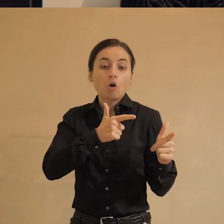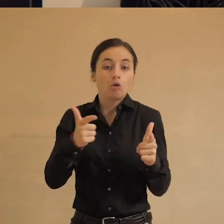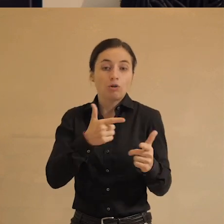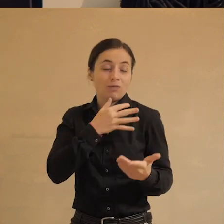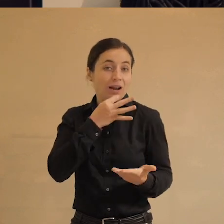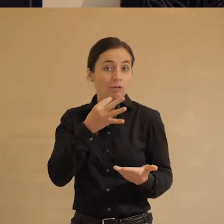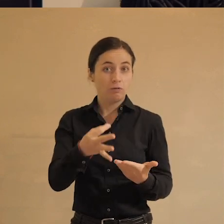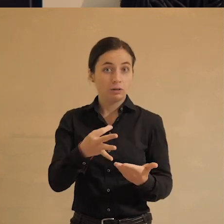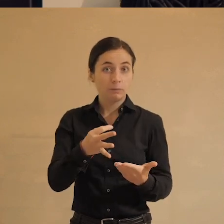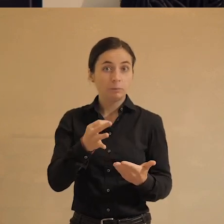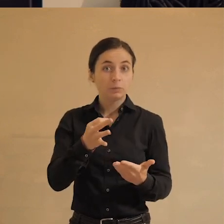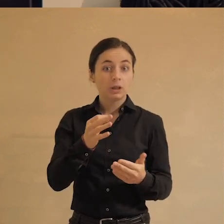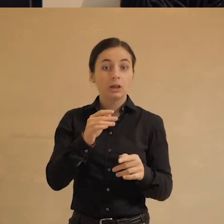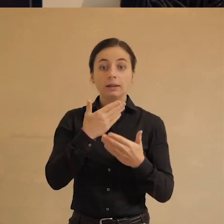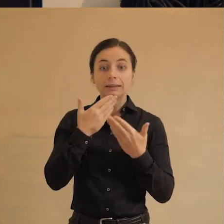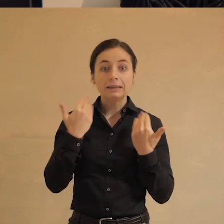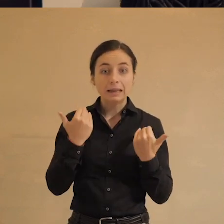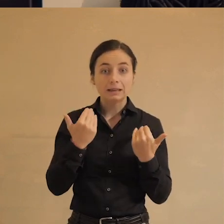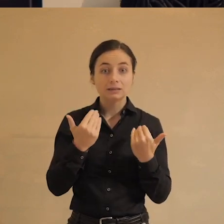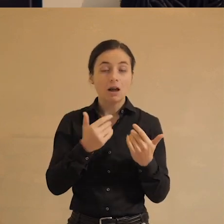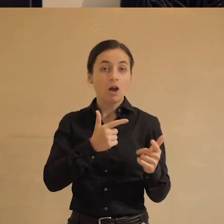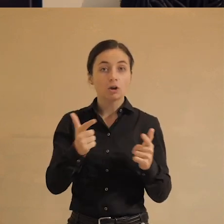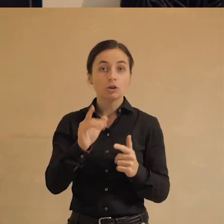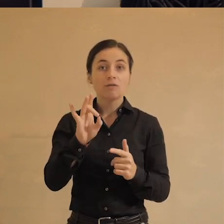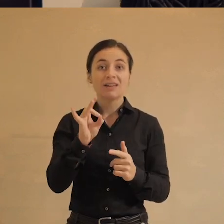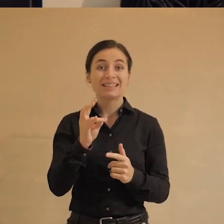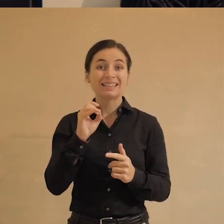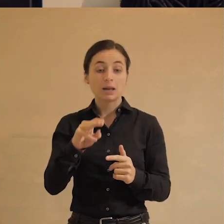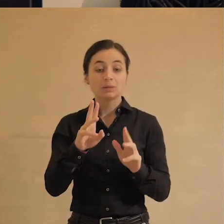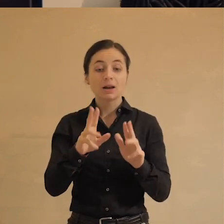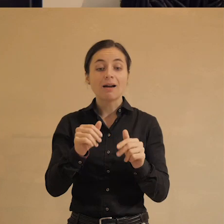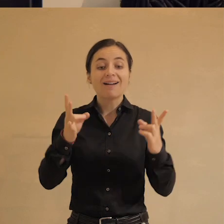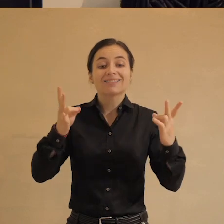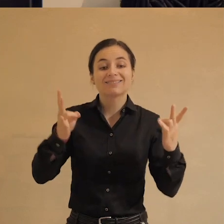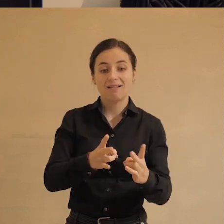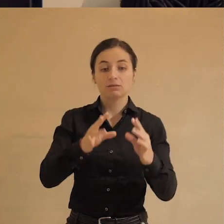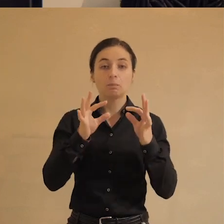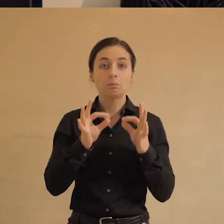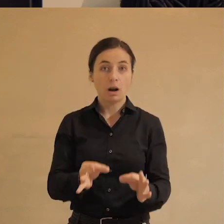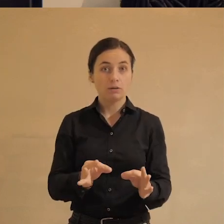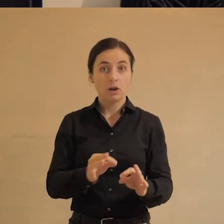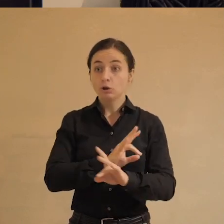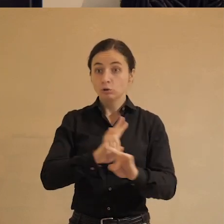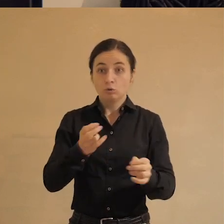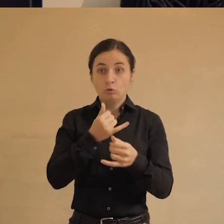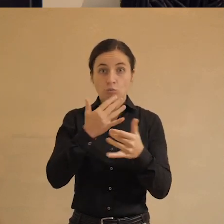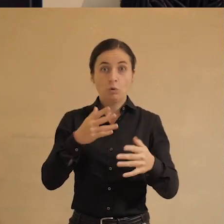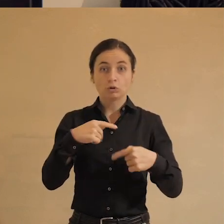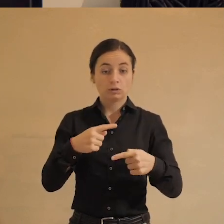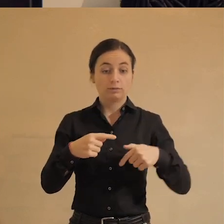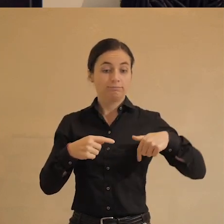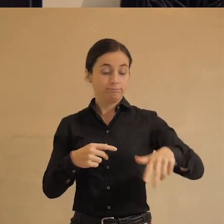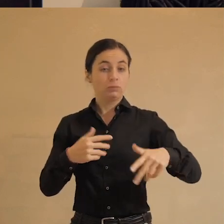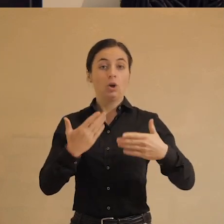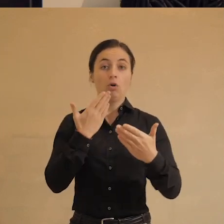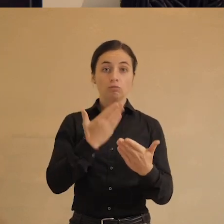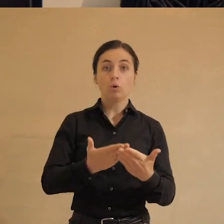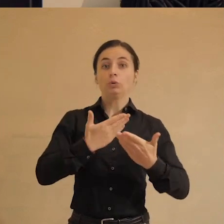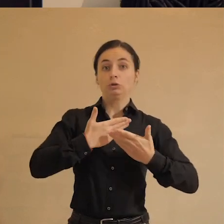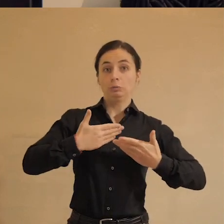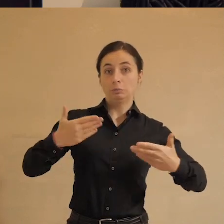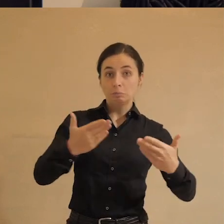ответов, а тем более нет готовых рецептов, как правильно, как надо делать. Никто не может выйти и сказать, вот мы